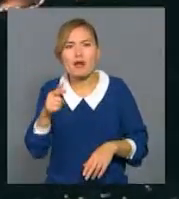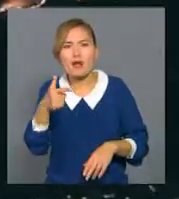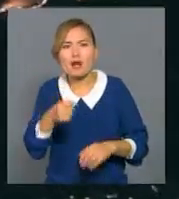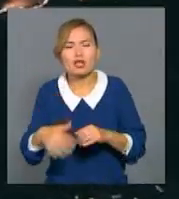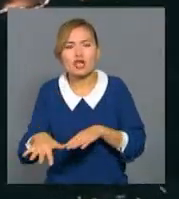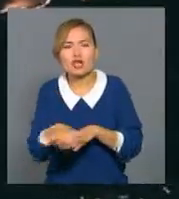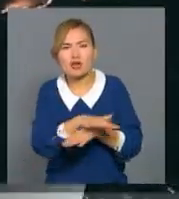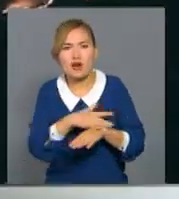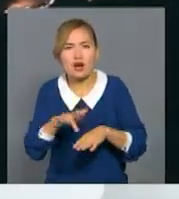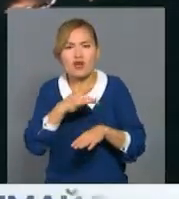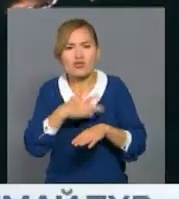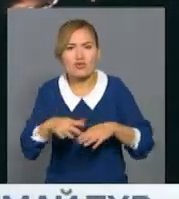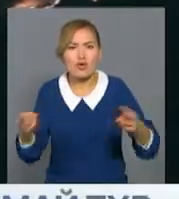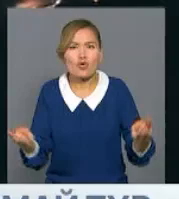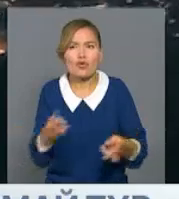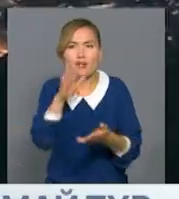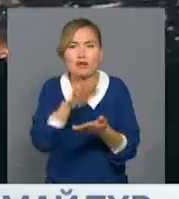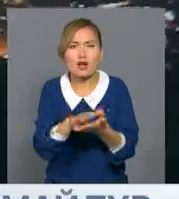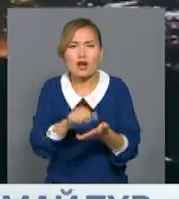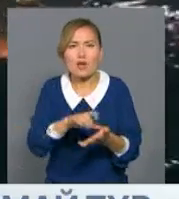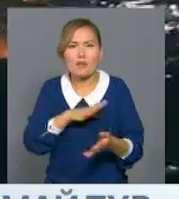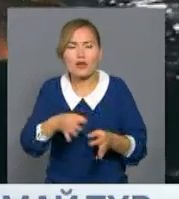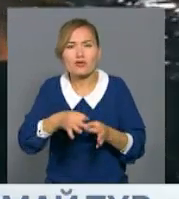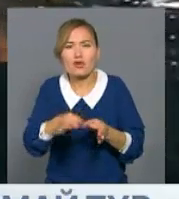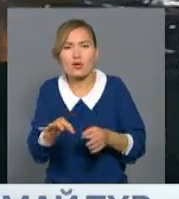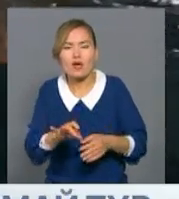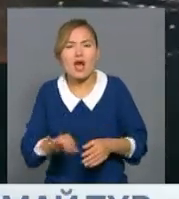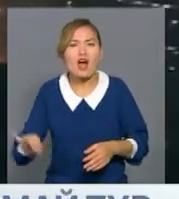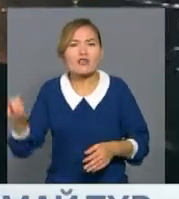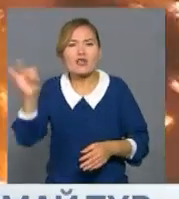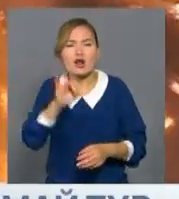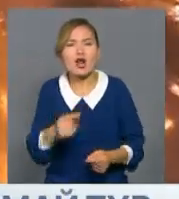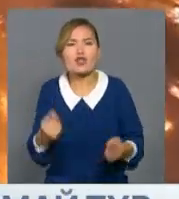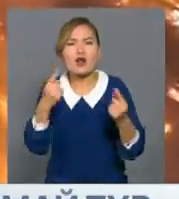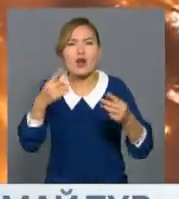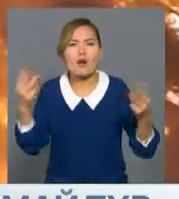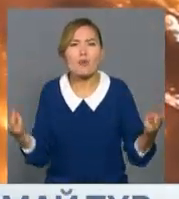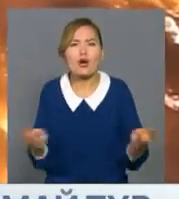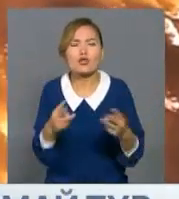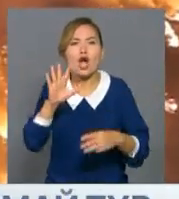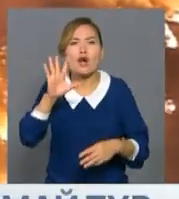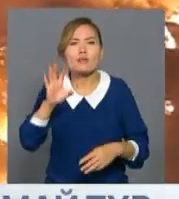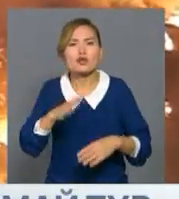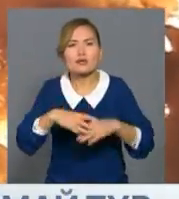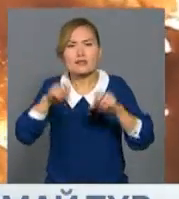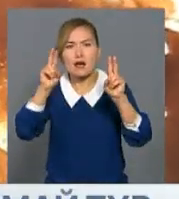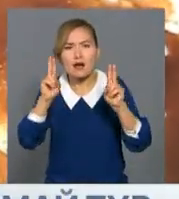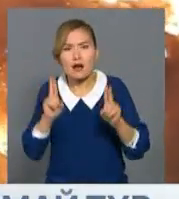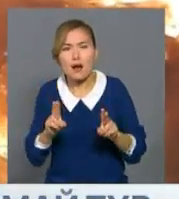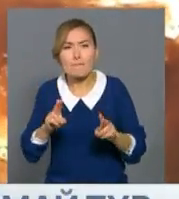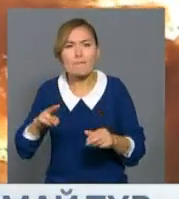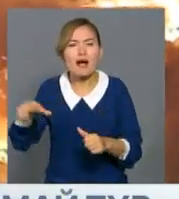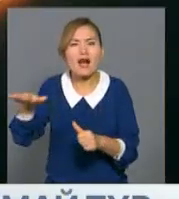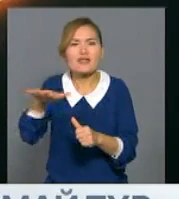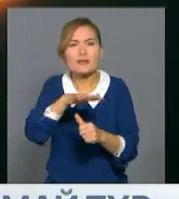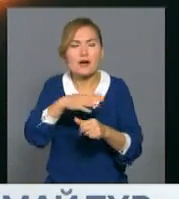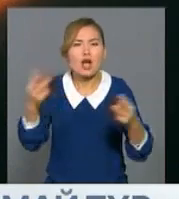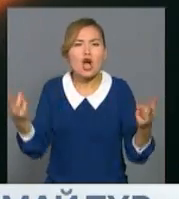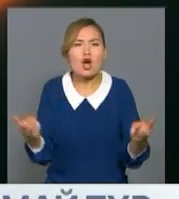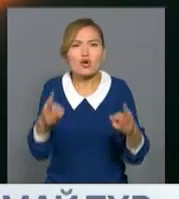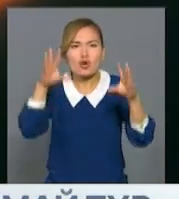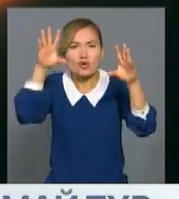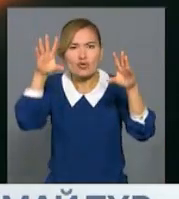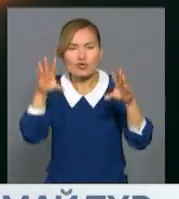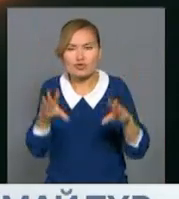айналдырды. Шақара мерінің айтуынша бұл Лос-Анджелес тарихындағы ең алапат тұғыт. 500 маман және бірнеше түгішақ жалынды өшіруге